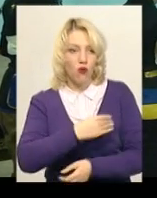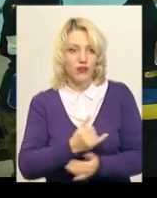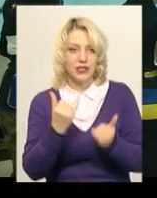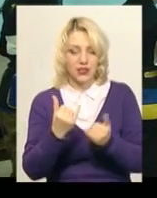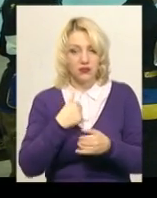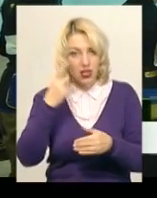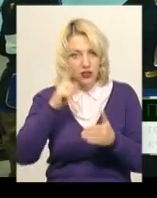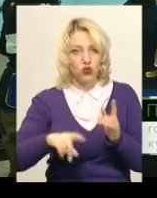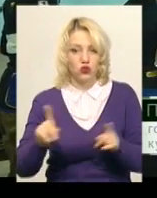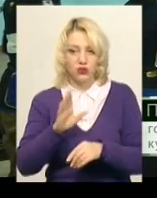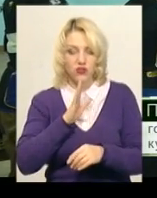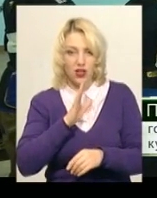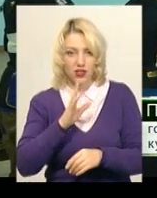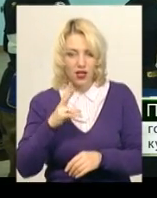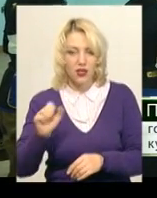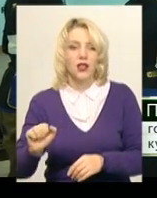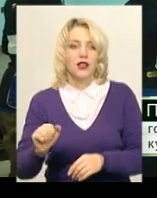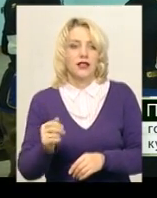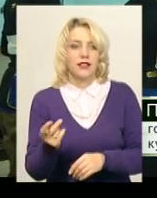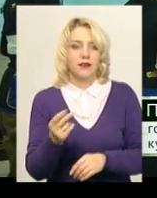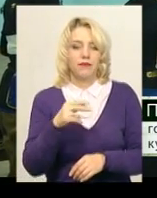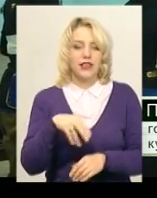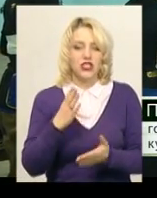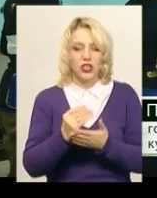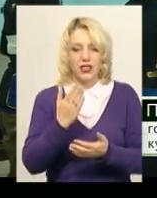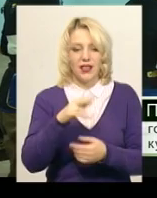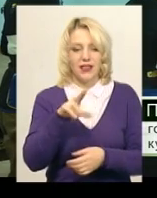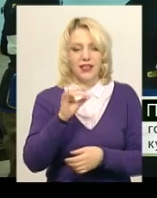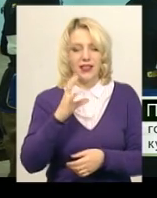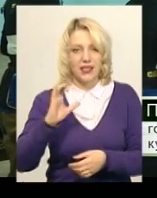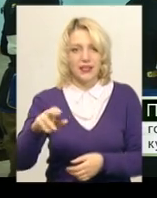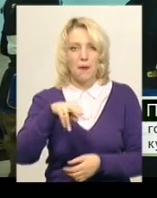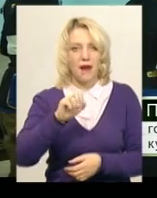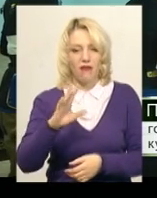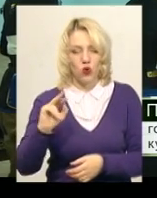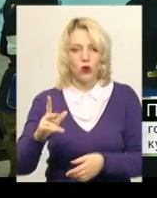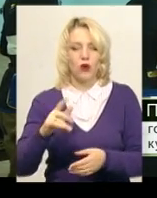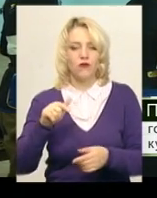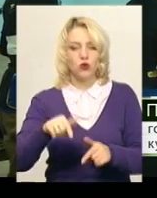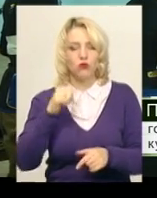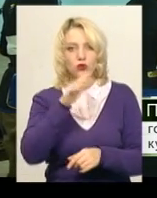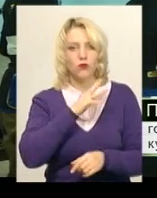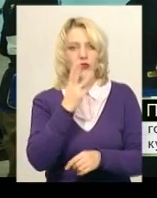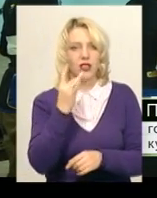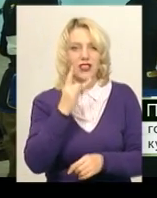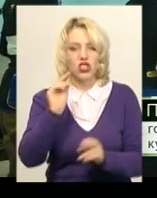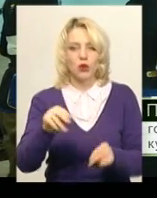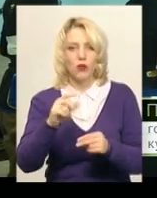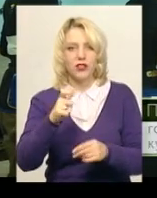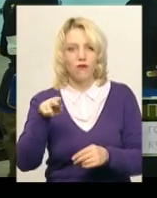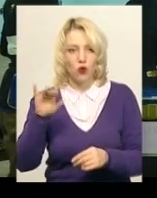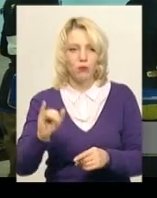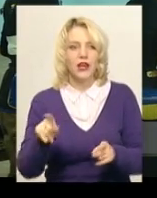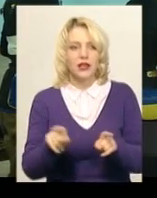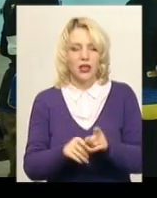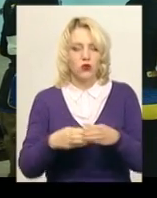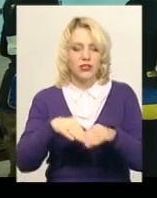дівчата, плюс ще в нас є Денис Баблюк, цьому році він був три рази чемпіоном Європи, який також в збірній